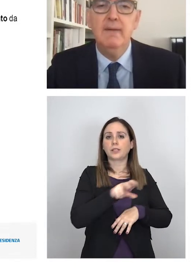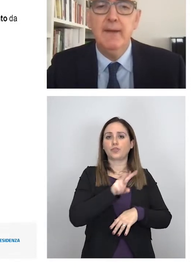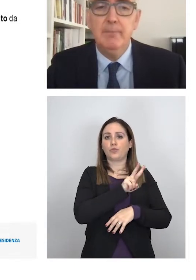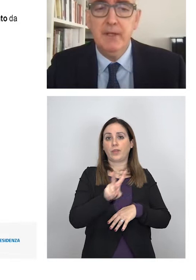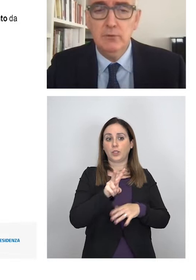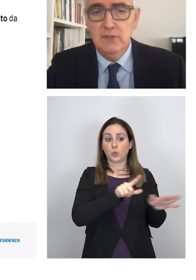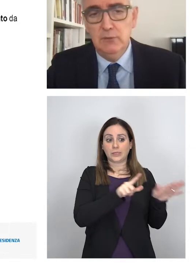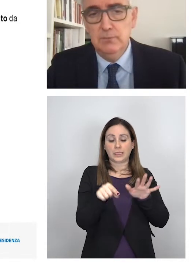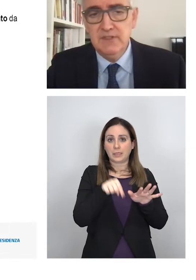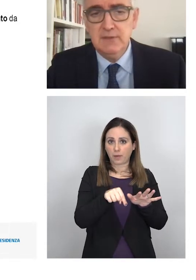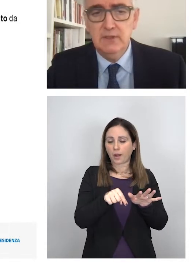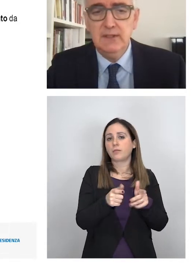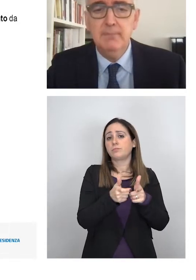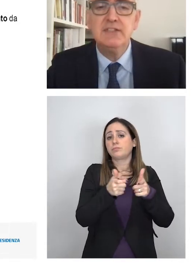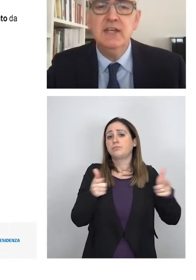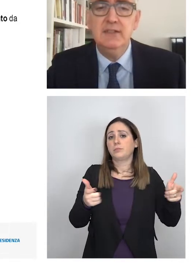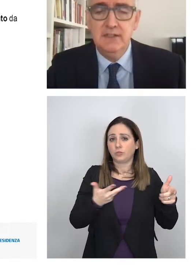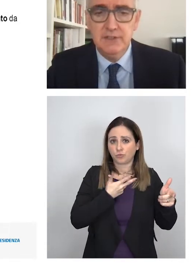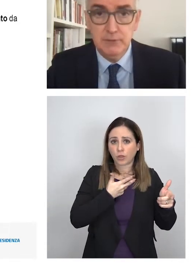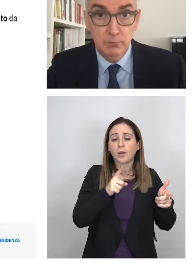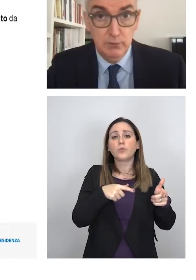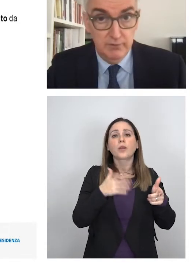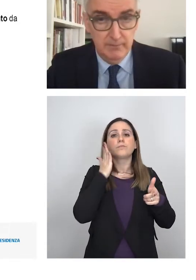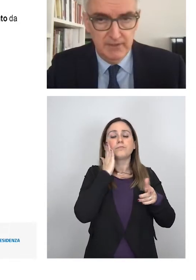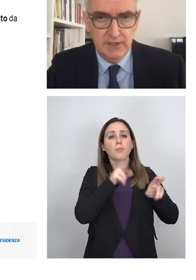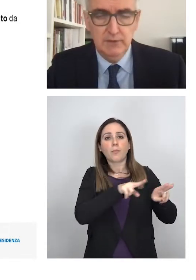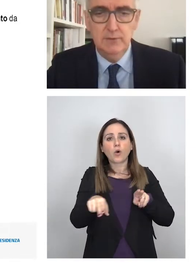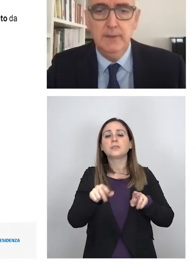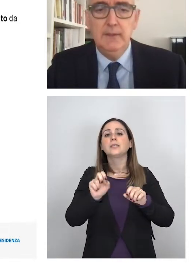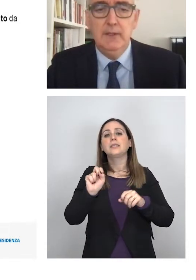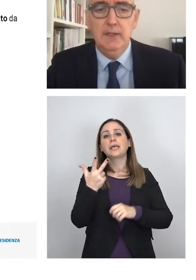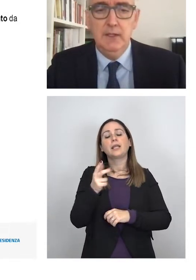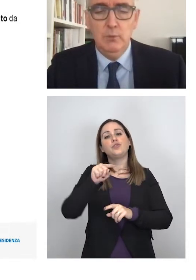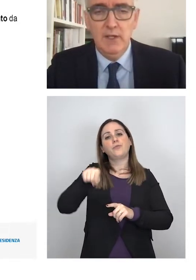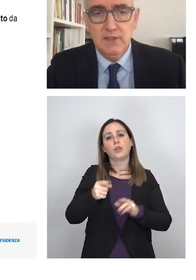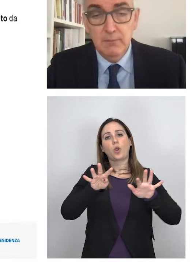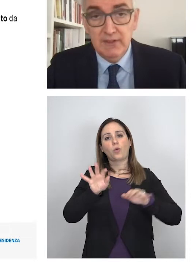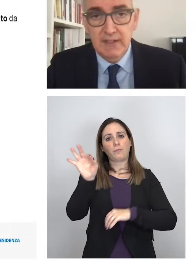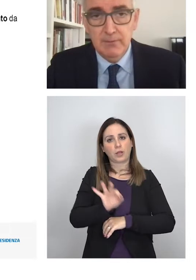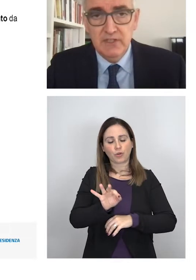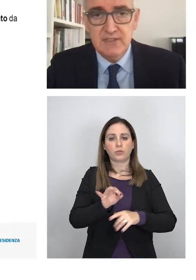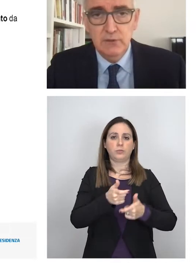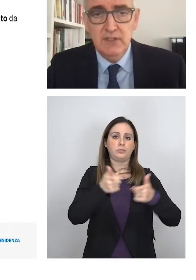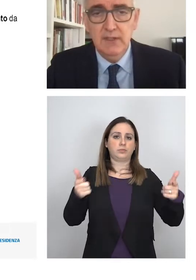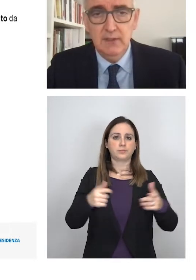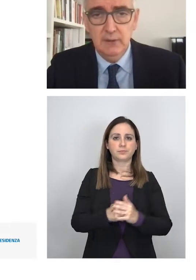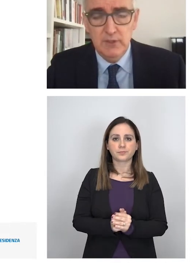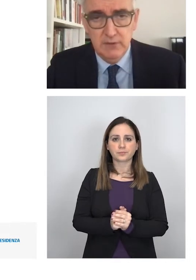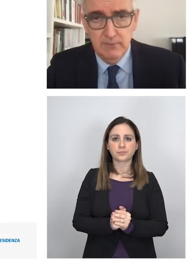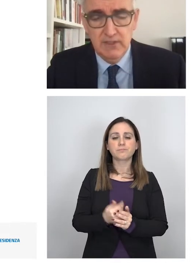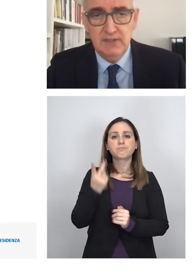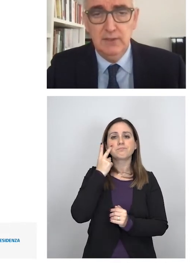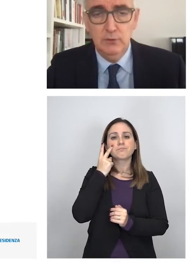settimana per una occupazione che passa al 13.9%. Quando andiamo a guardare le proiezioni